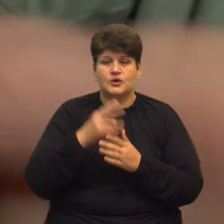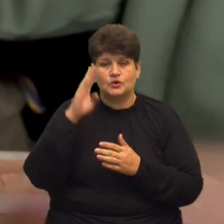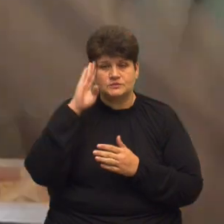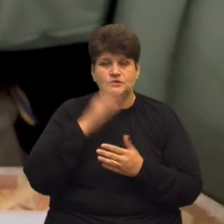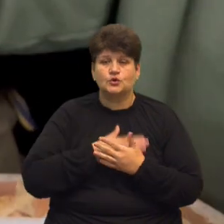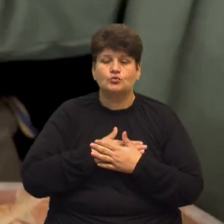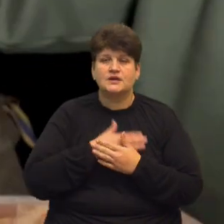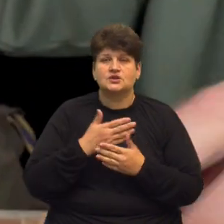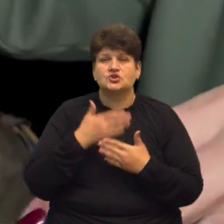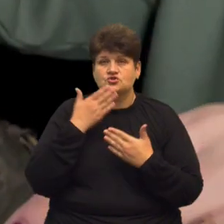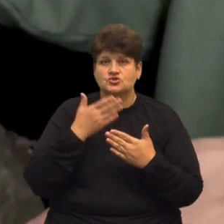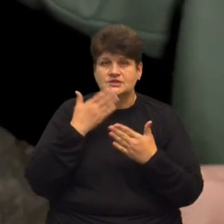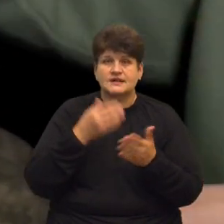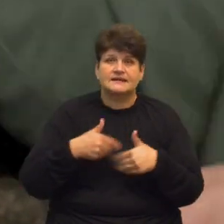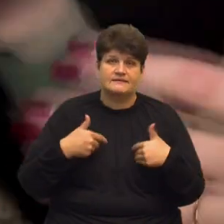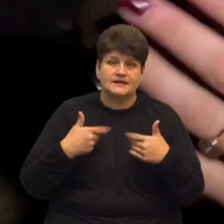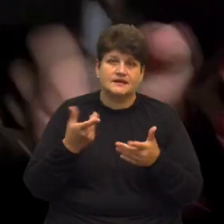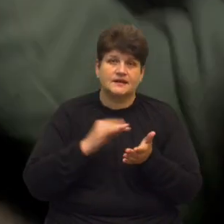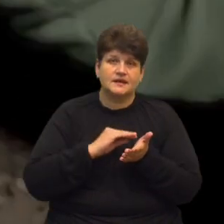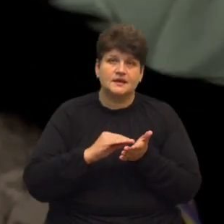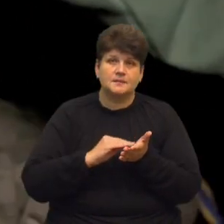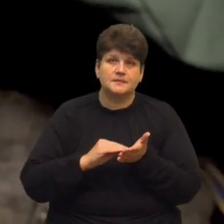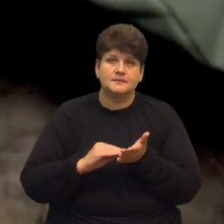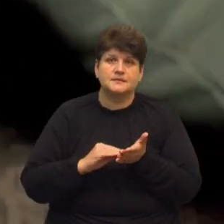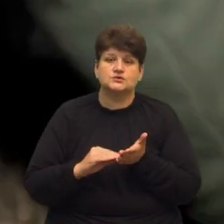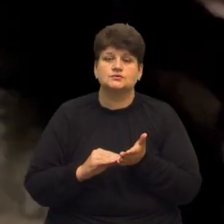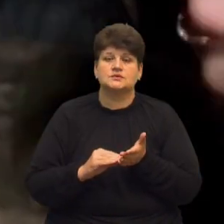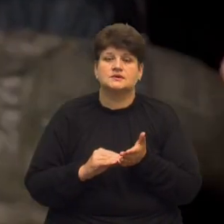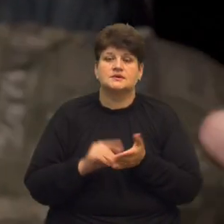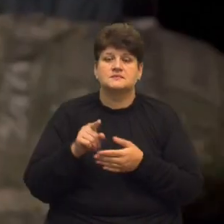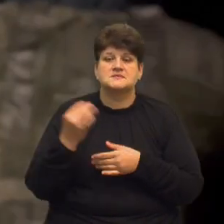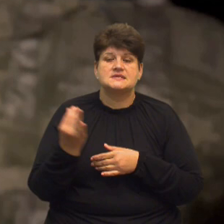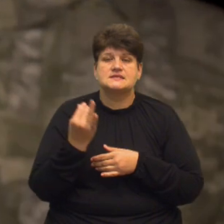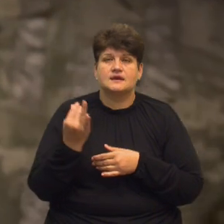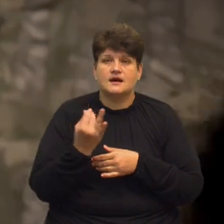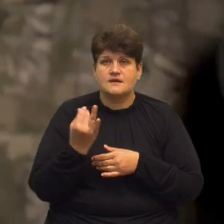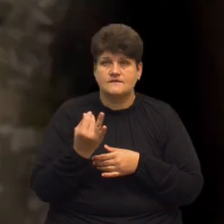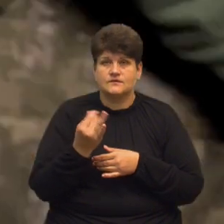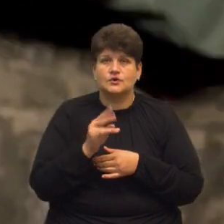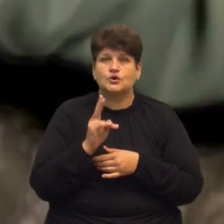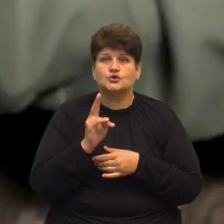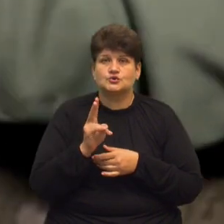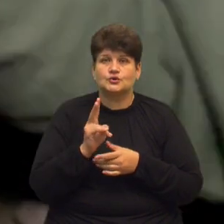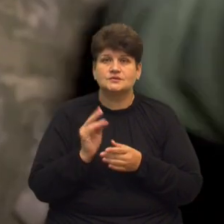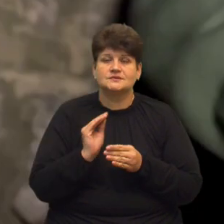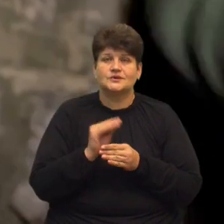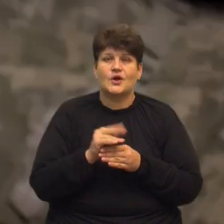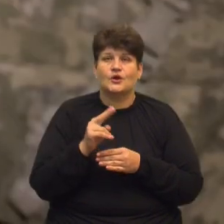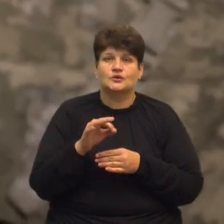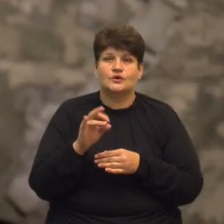привітання, які я пишу Їм дуже цікаво, хто ж задонатив і хто ж